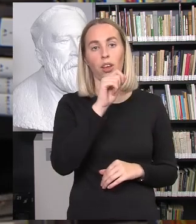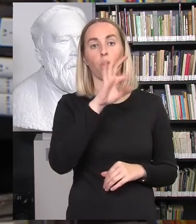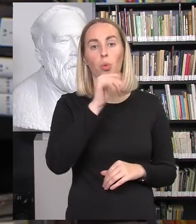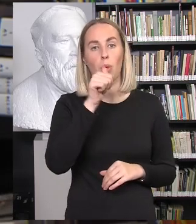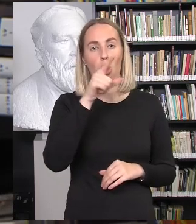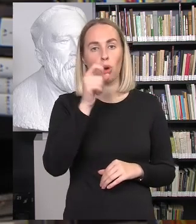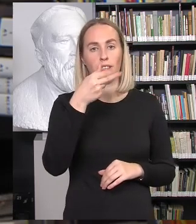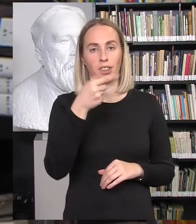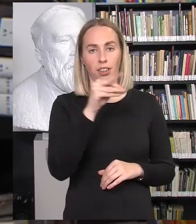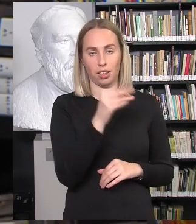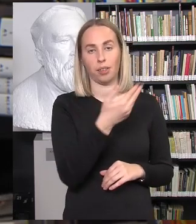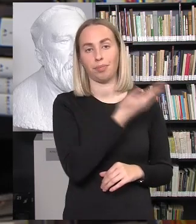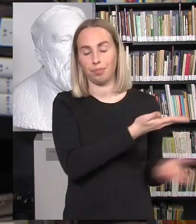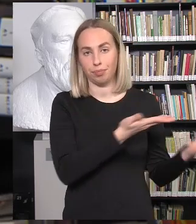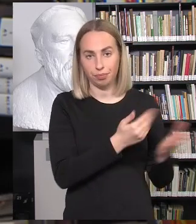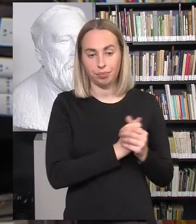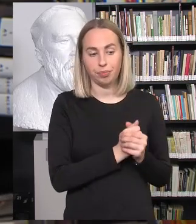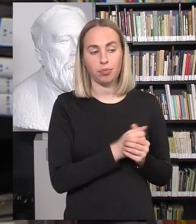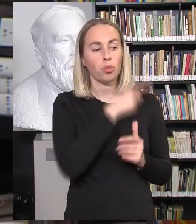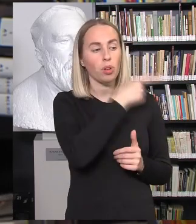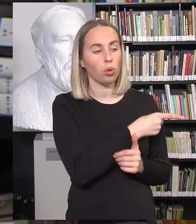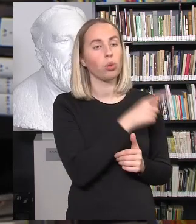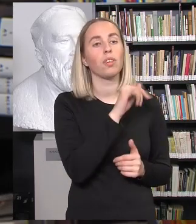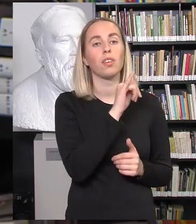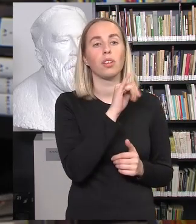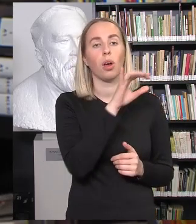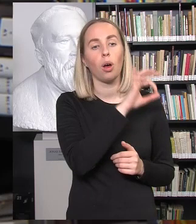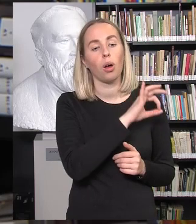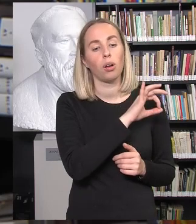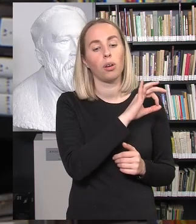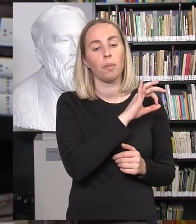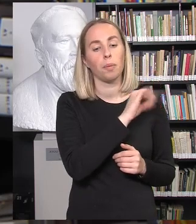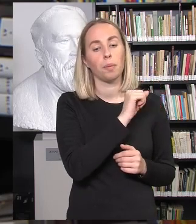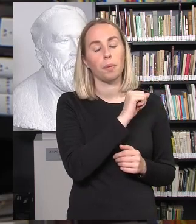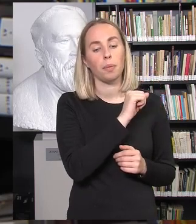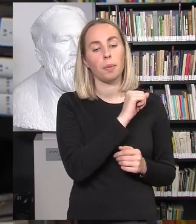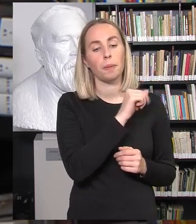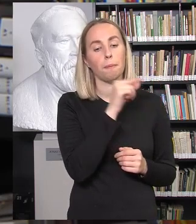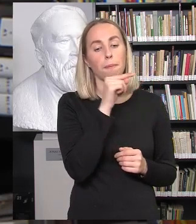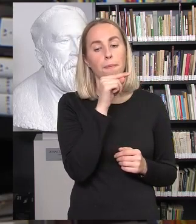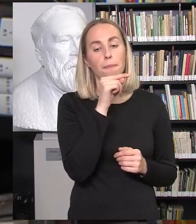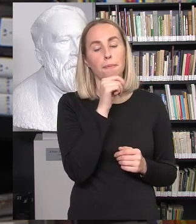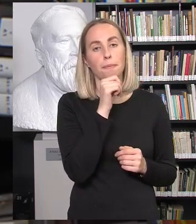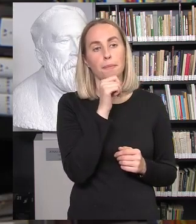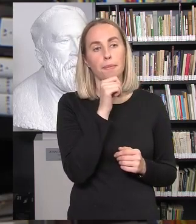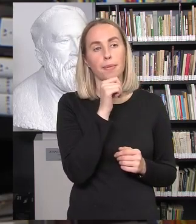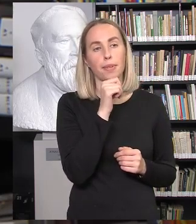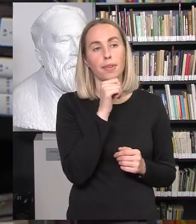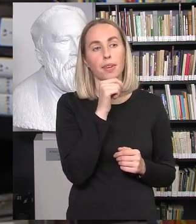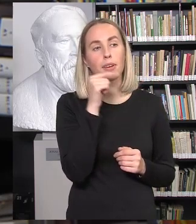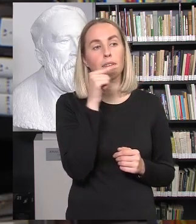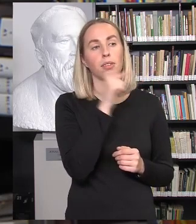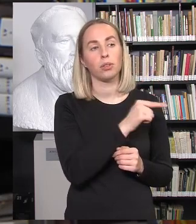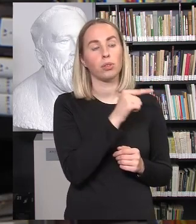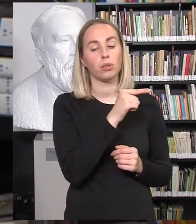paklausti, kaip jūs vertinat tą bendrą, tokį vaizdą formalizuotą, kaip atrodo